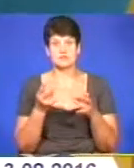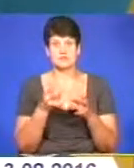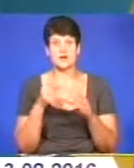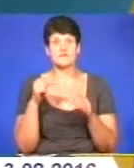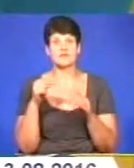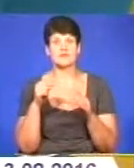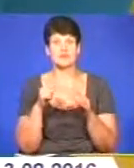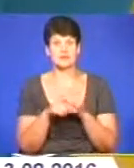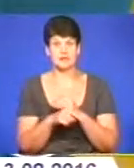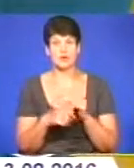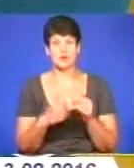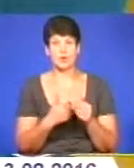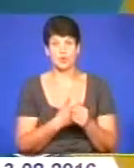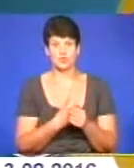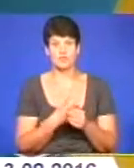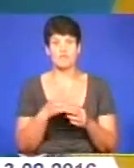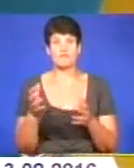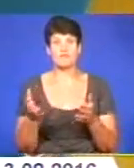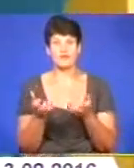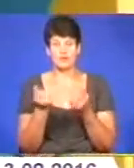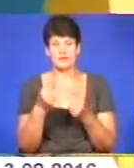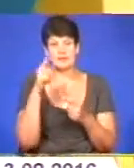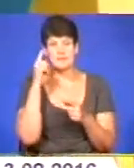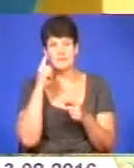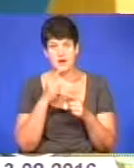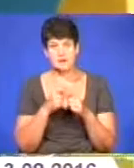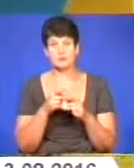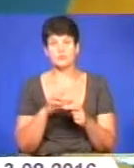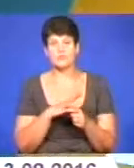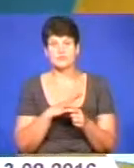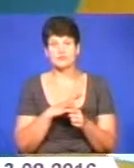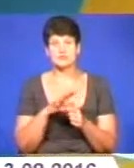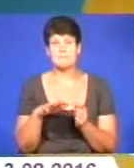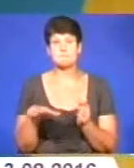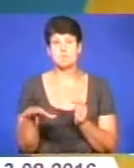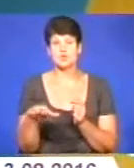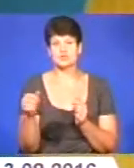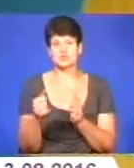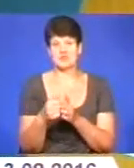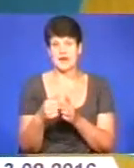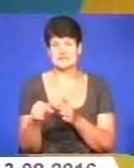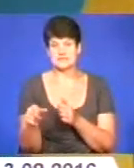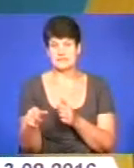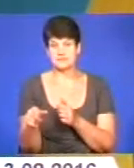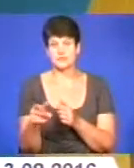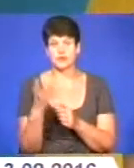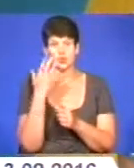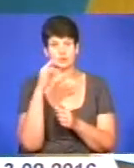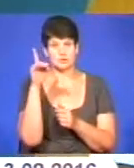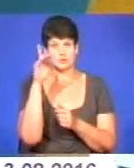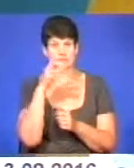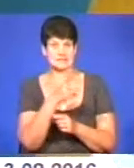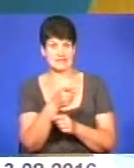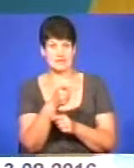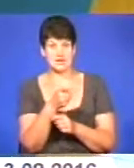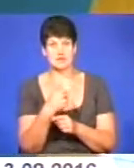але я хотів врятувати свого брата, бо він був якраз на плещатці, коли він стріляв. Я